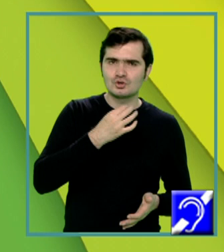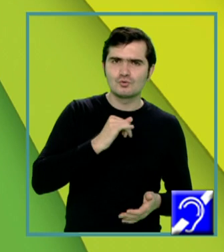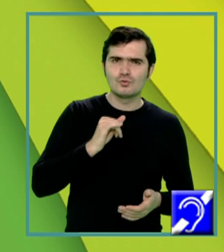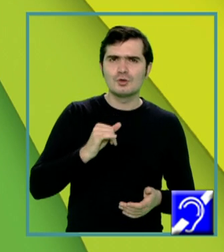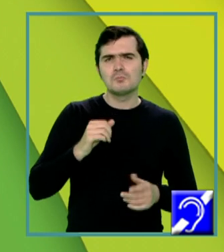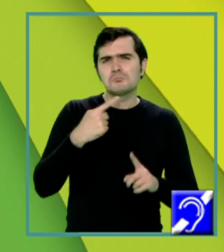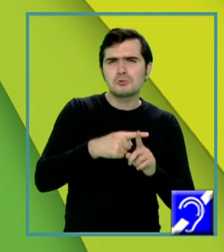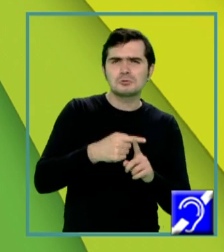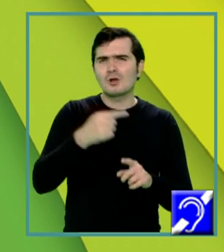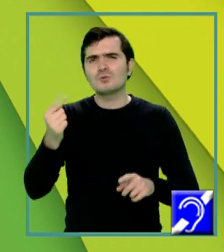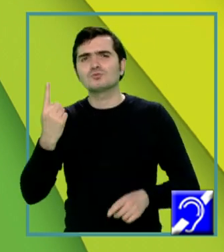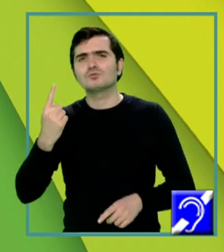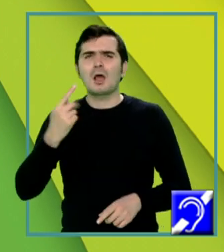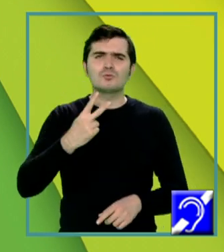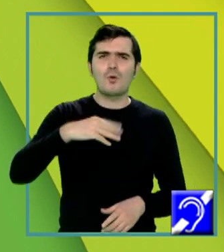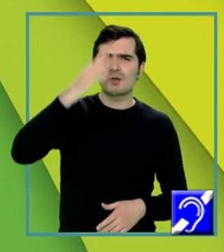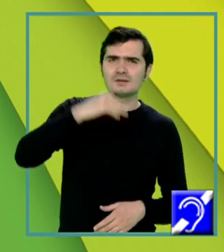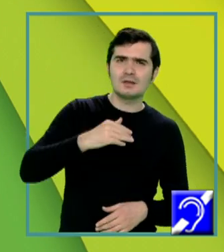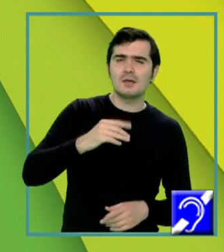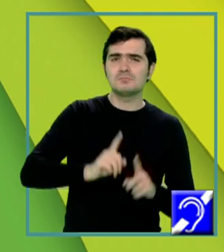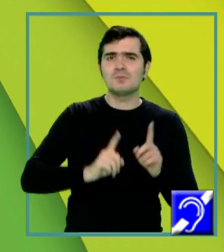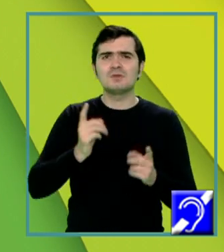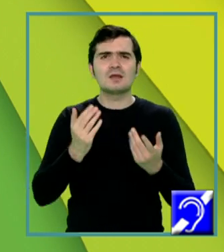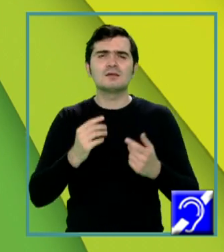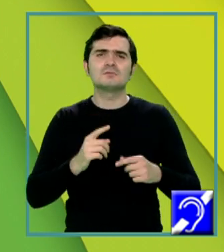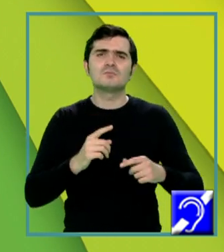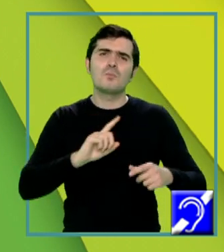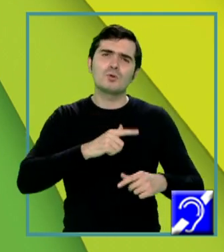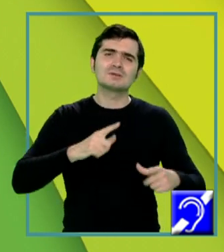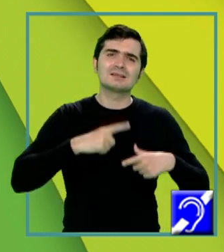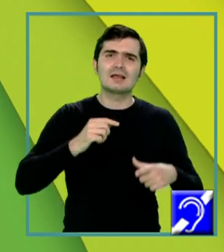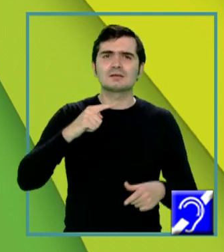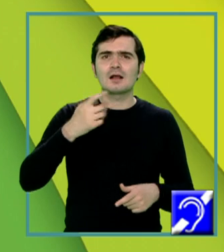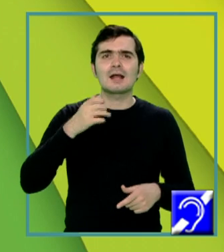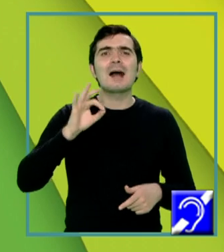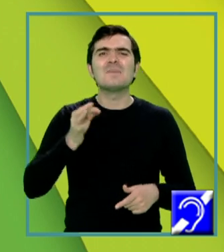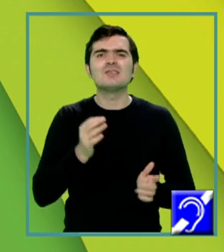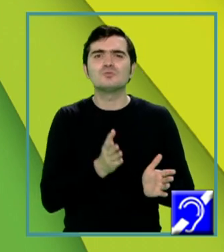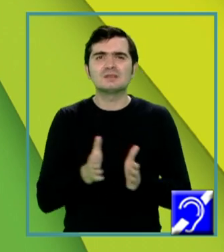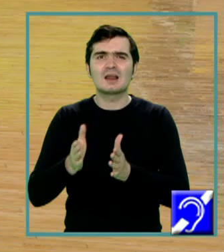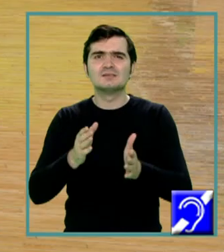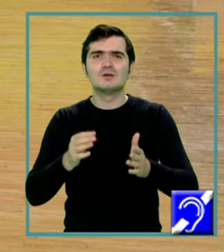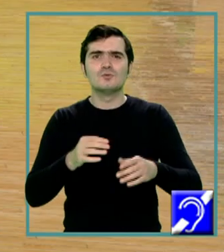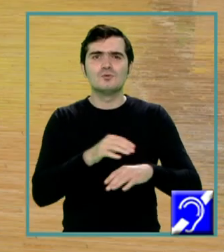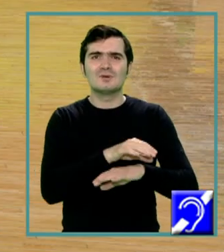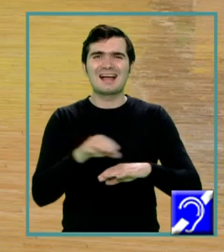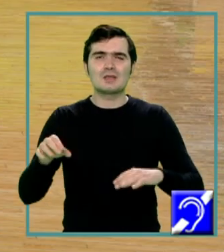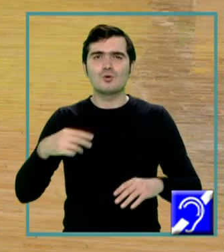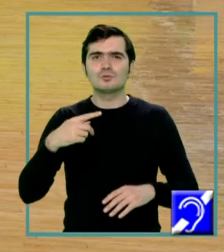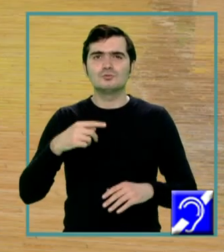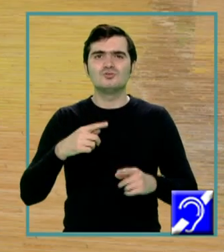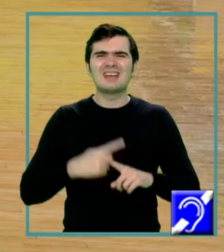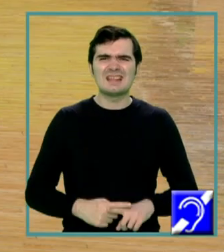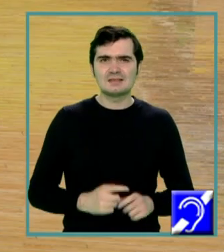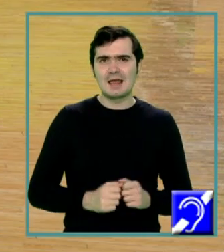minus una-două zile, în funcție de cât de mult pot supraviețui gameții pe traseul căilor genitale. Se produc atunci